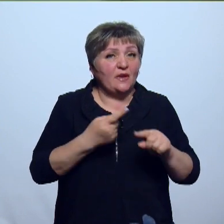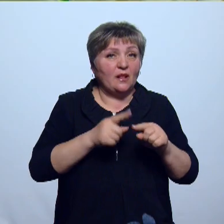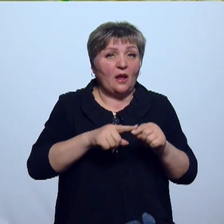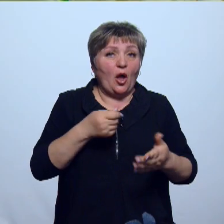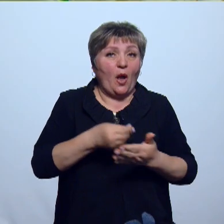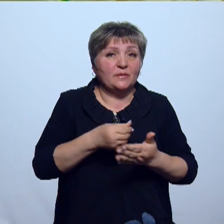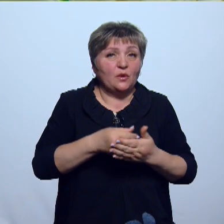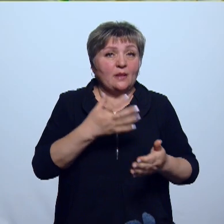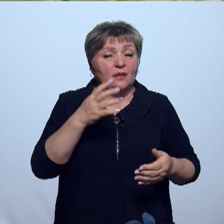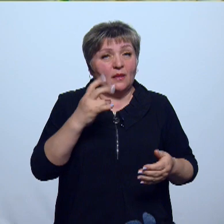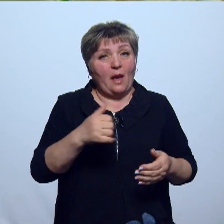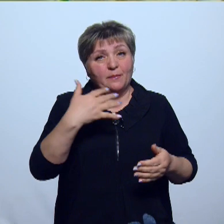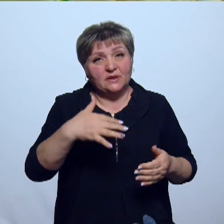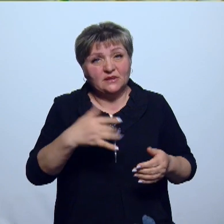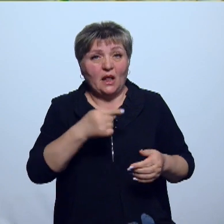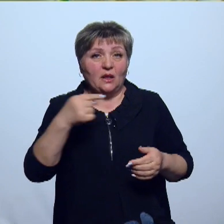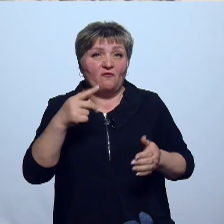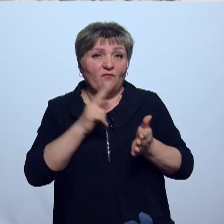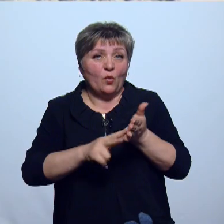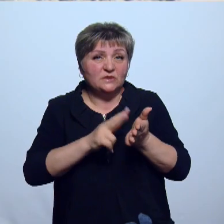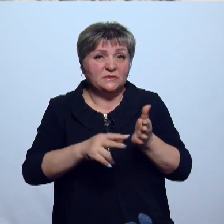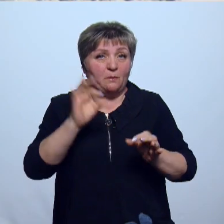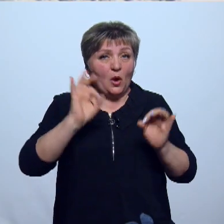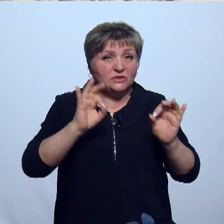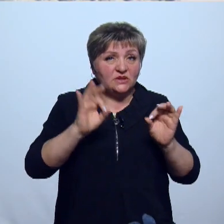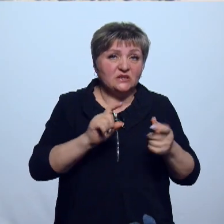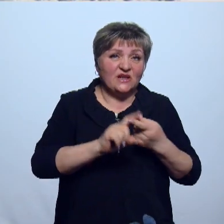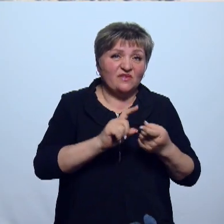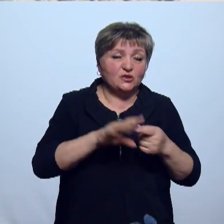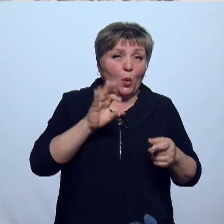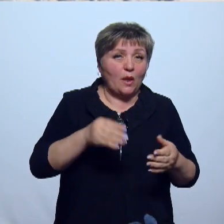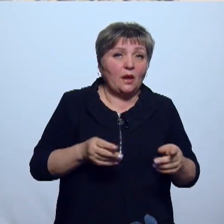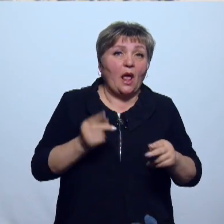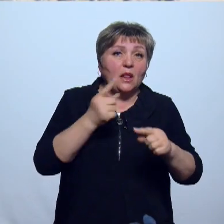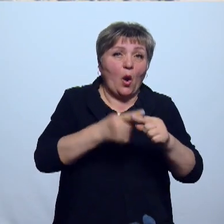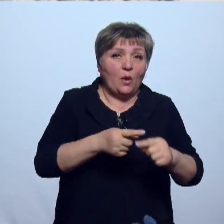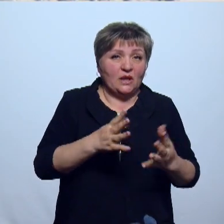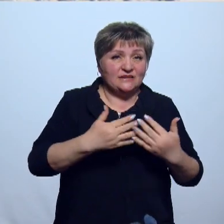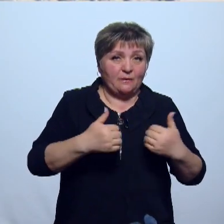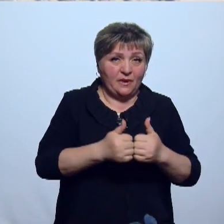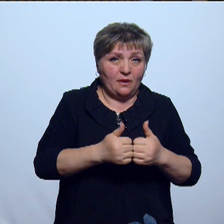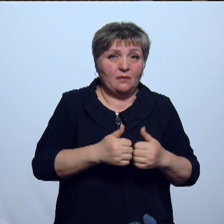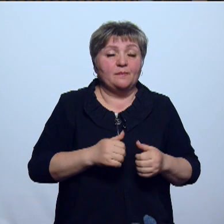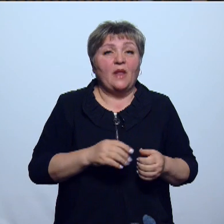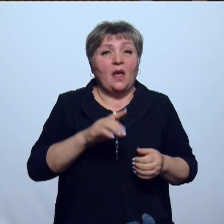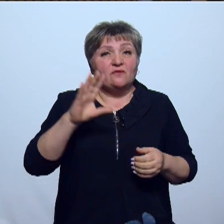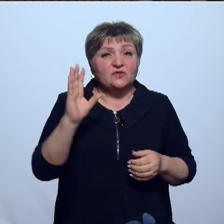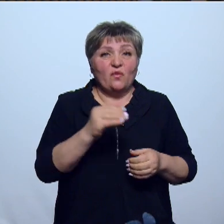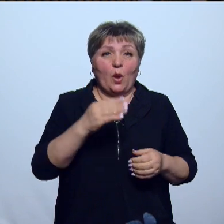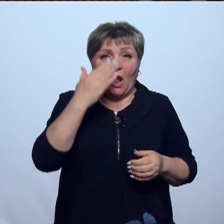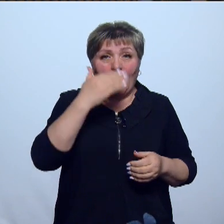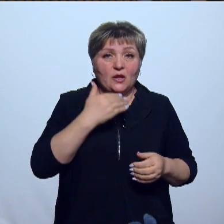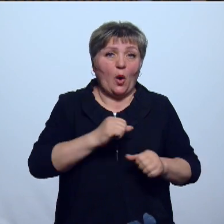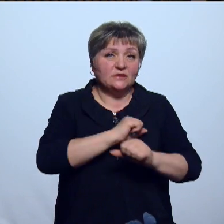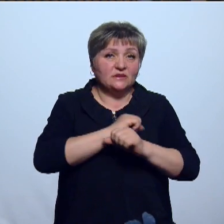50 и 80 процентов от цены. Зависит это от среднедушевого дохода семьи и социальной категории. Всего на летнюю оздоровительную